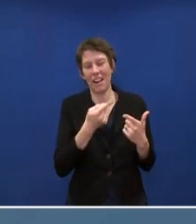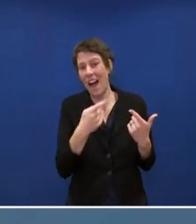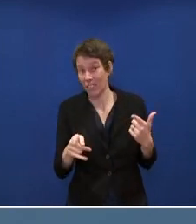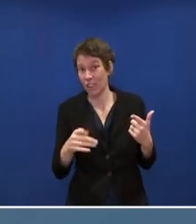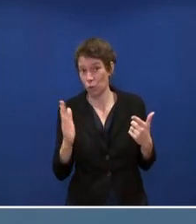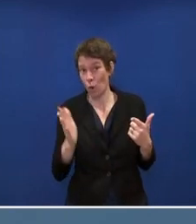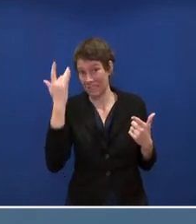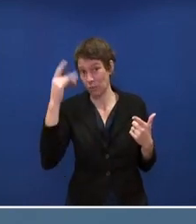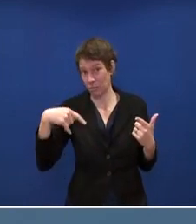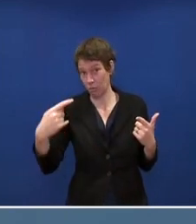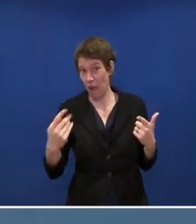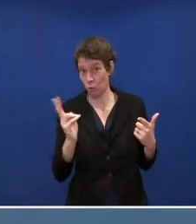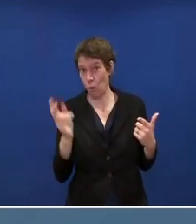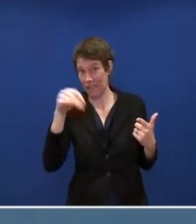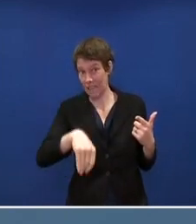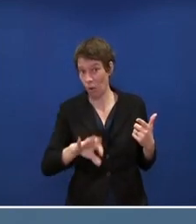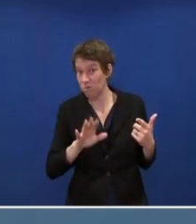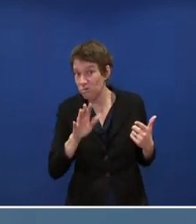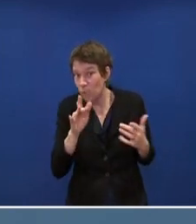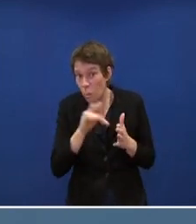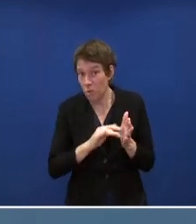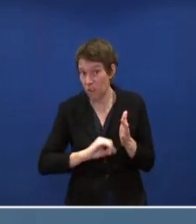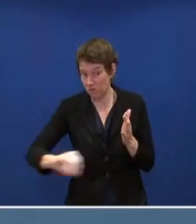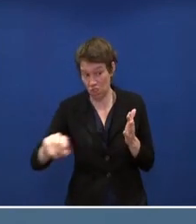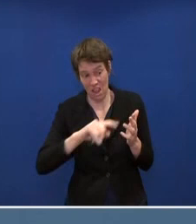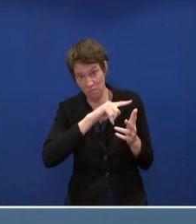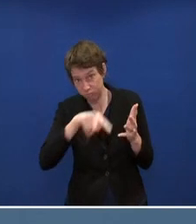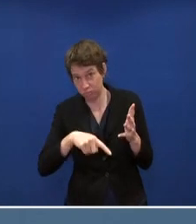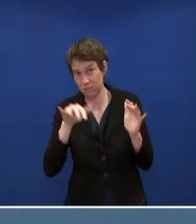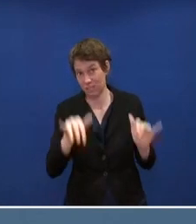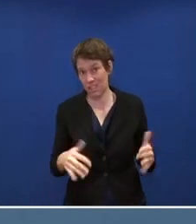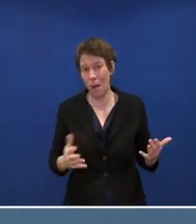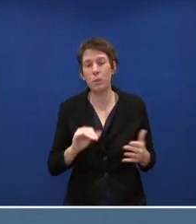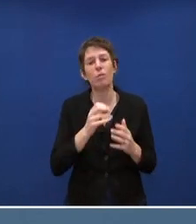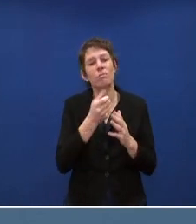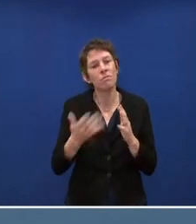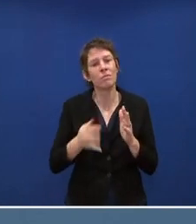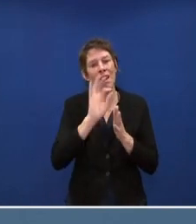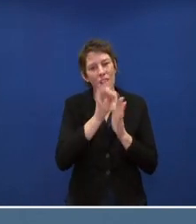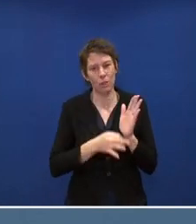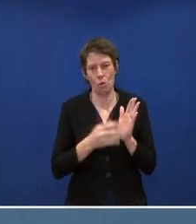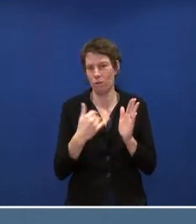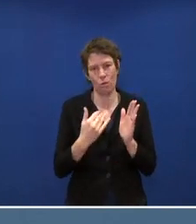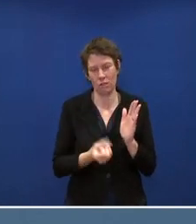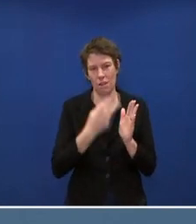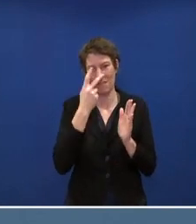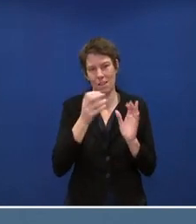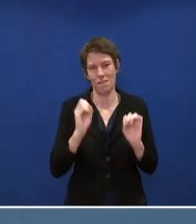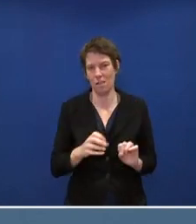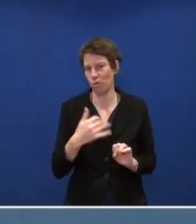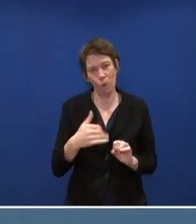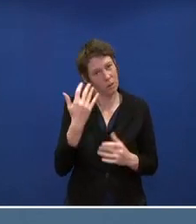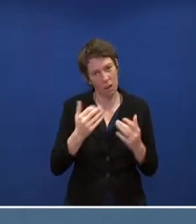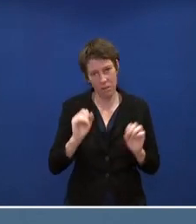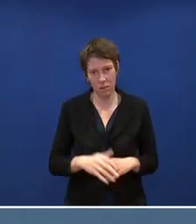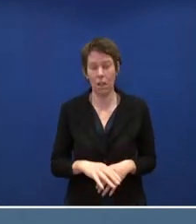Zulassungsverfahren. Es hängt davon ab, wie schnell das geht. Es hat einfach mehrere Faktoren, die man momentan so nicht überblicken kann. Aber